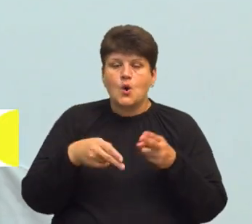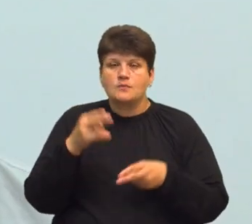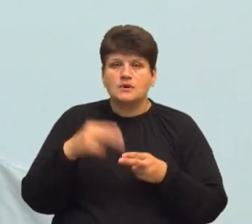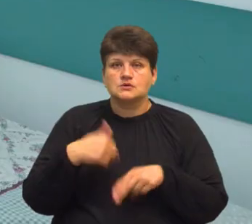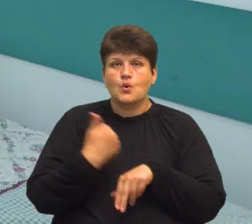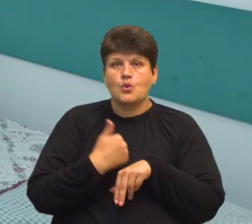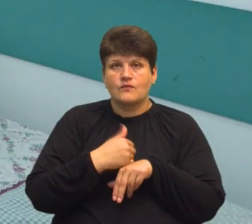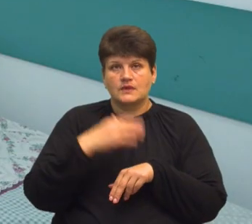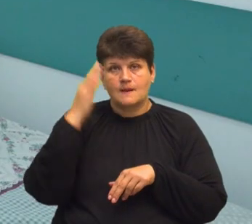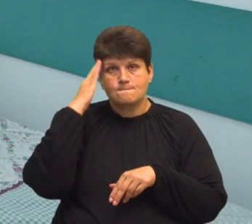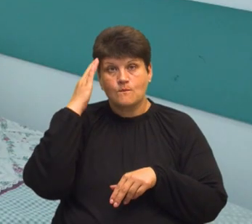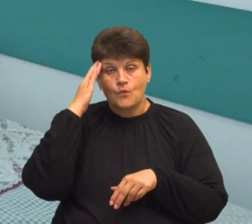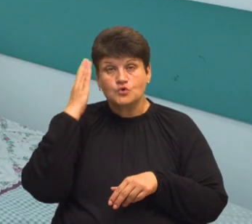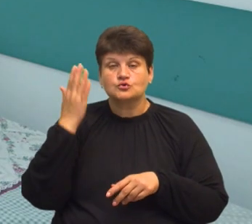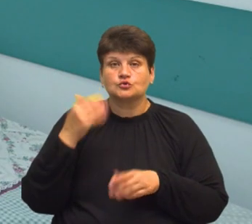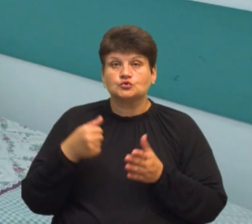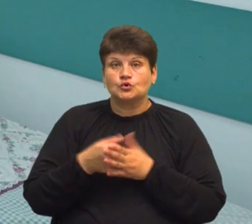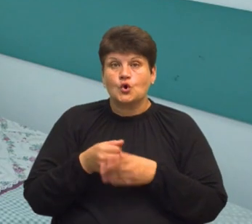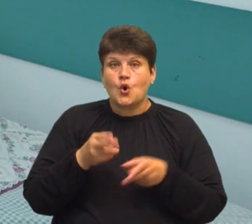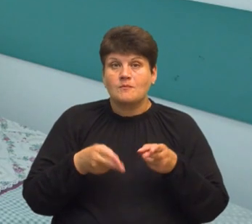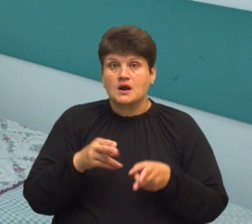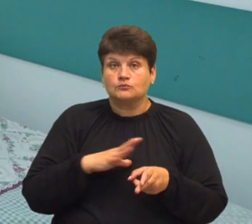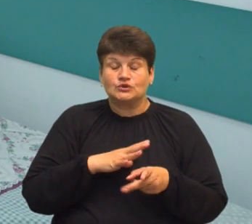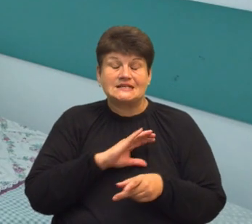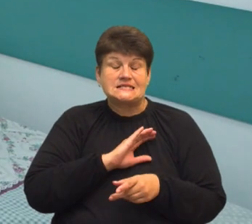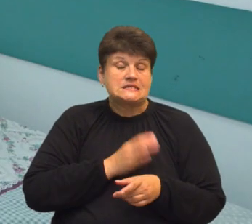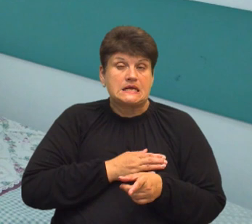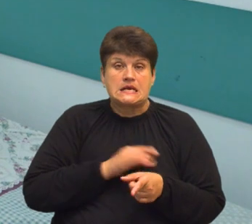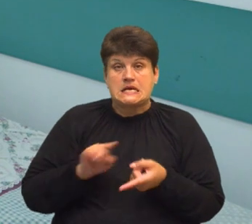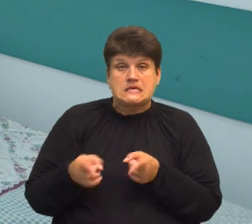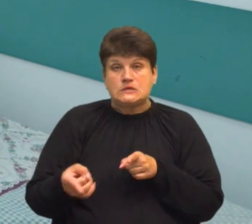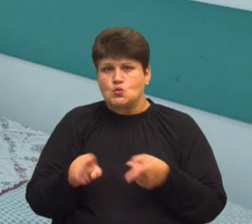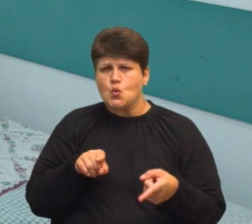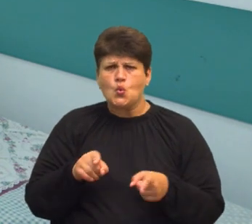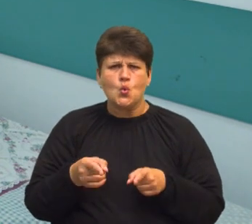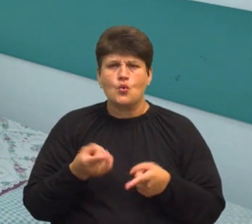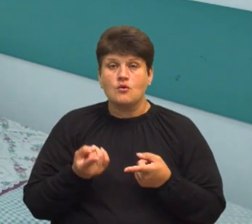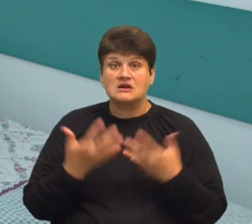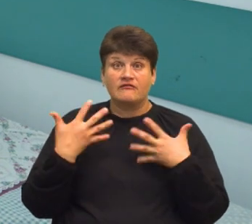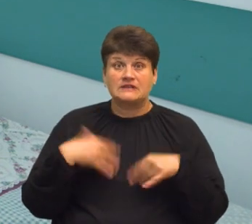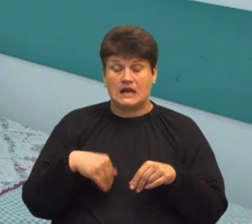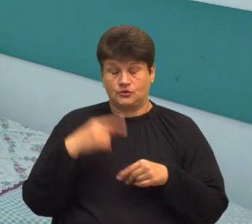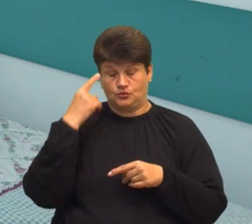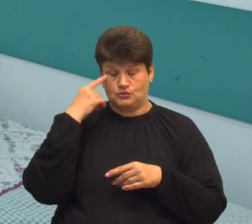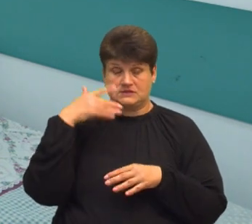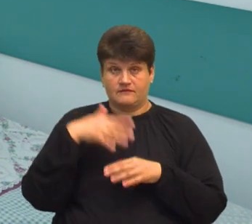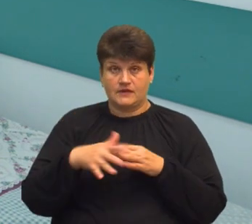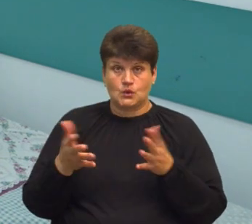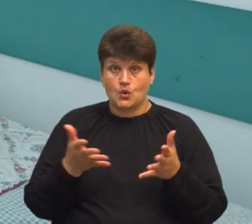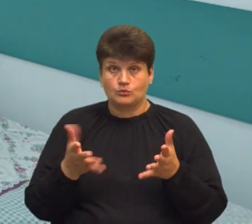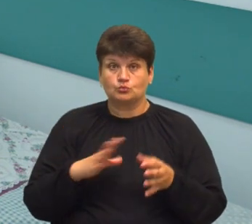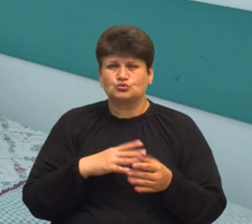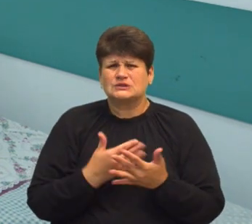мозку. У мене до операції були синні судомні напади з затратою свідомості. Їх було